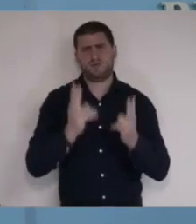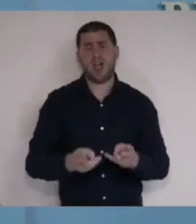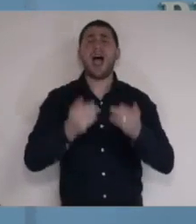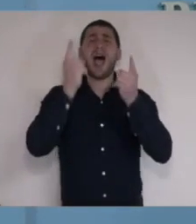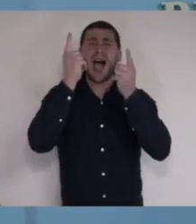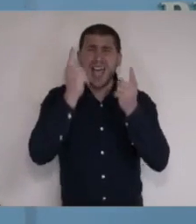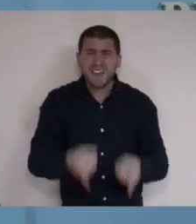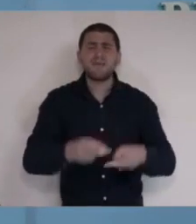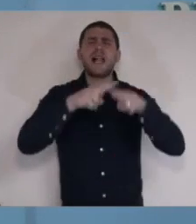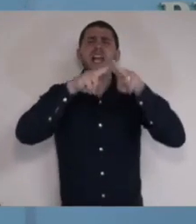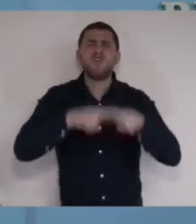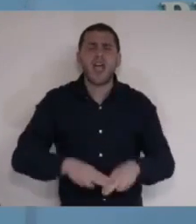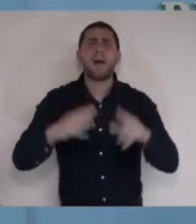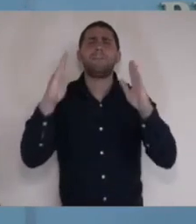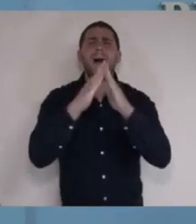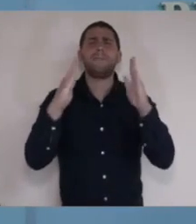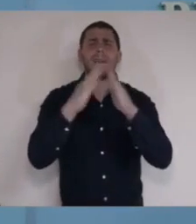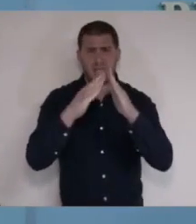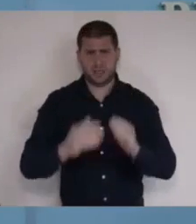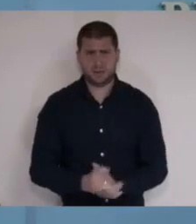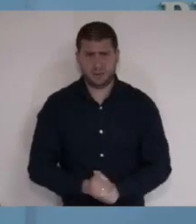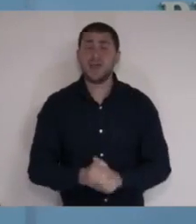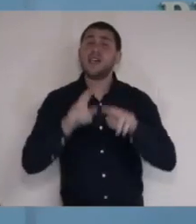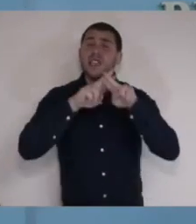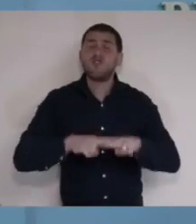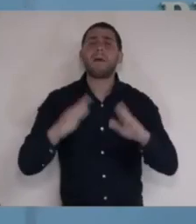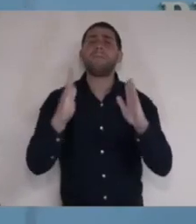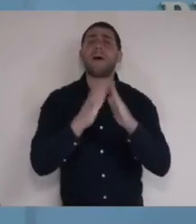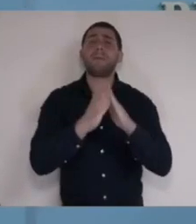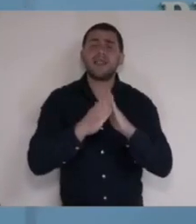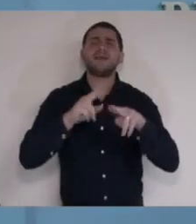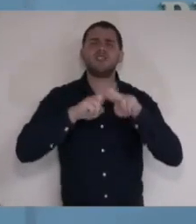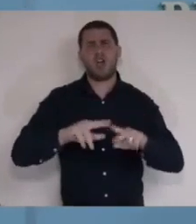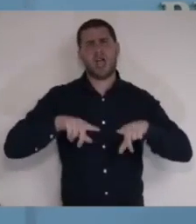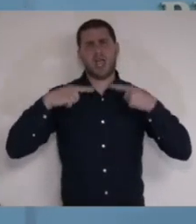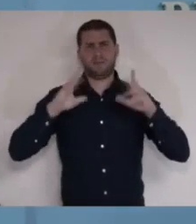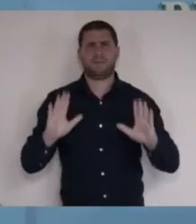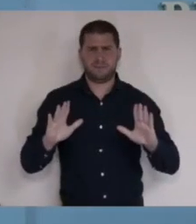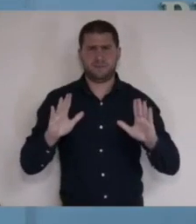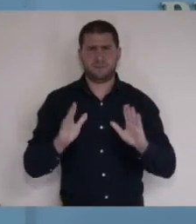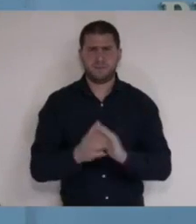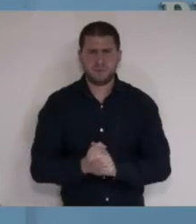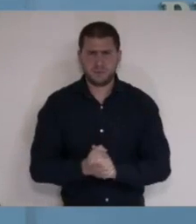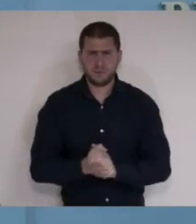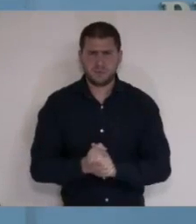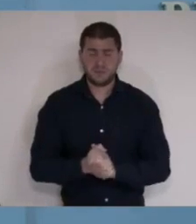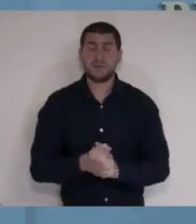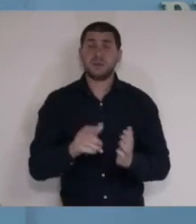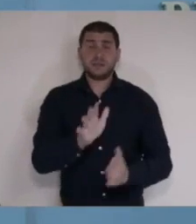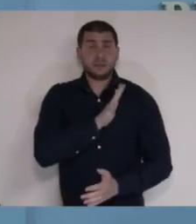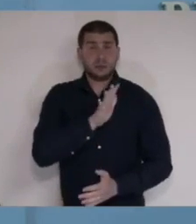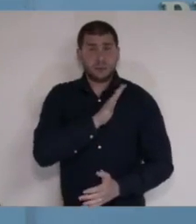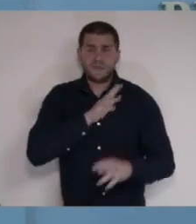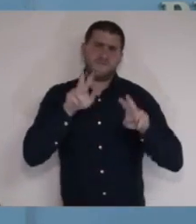חייבים להישאר בבית. נשארים בבתים, נשארים בחיים. כי